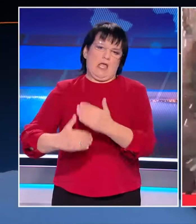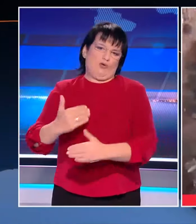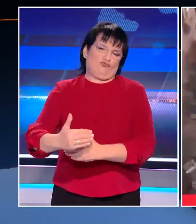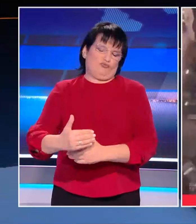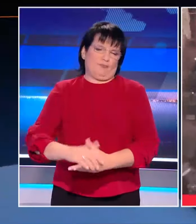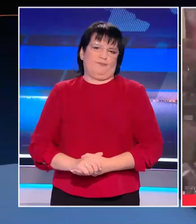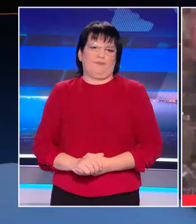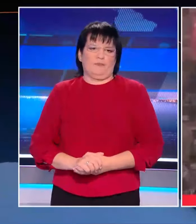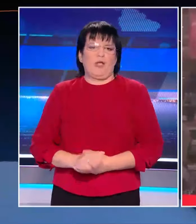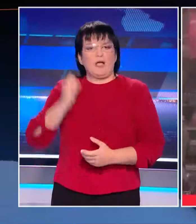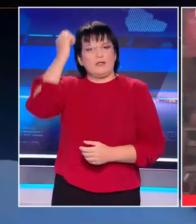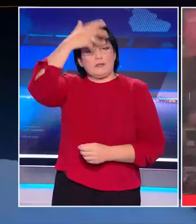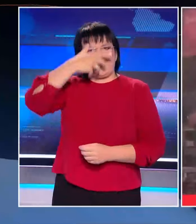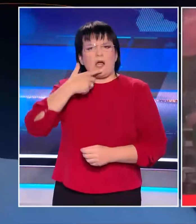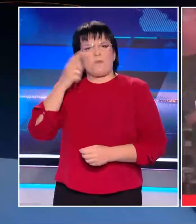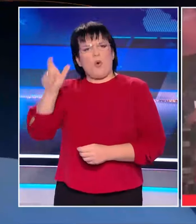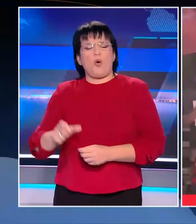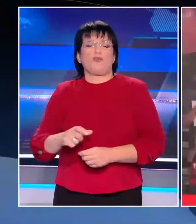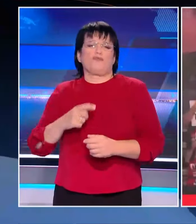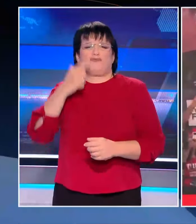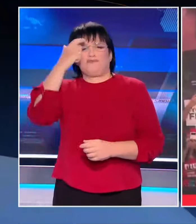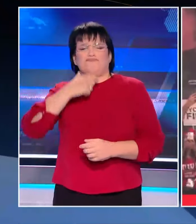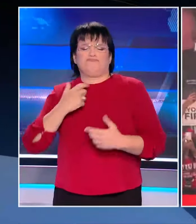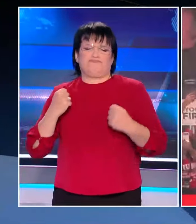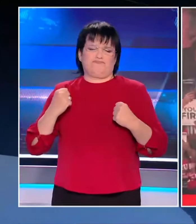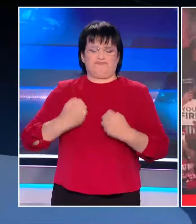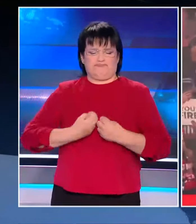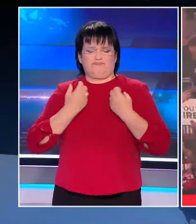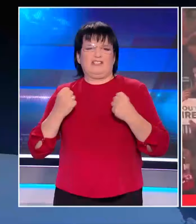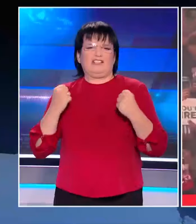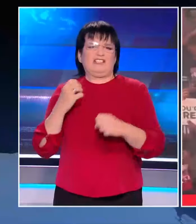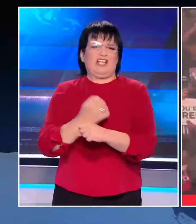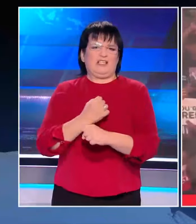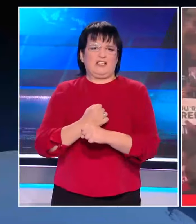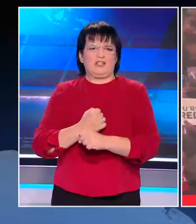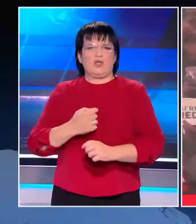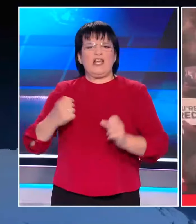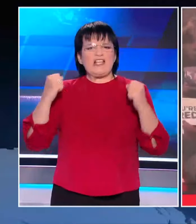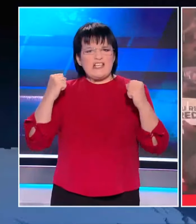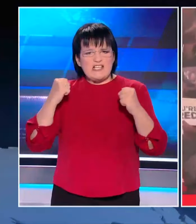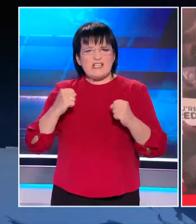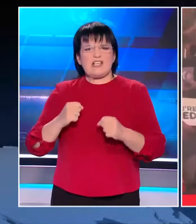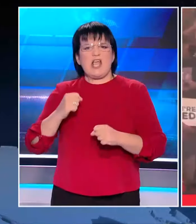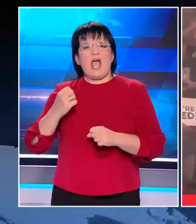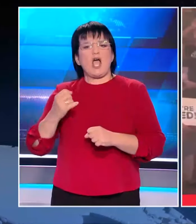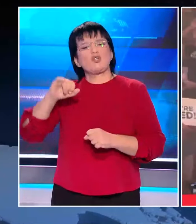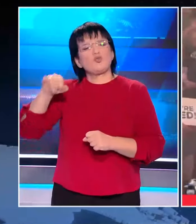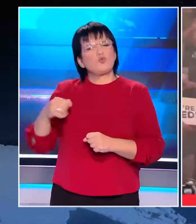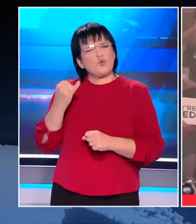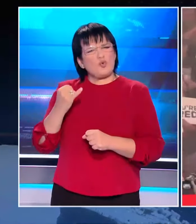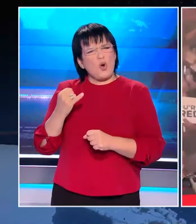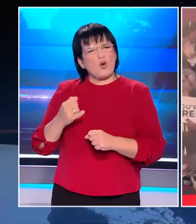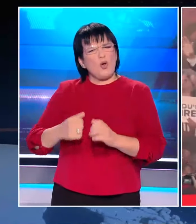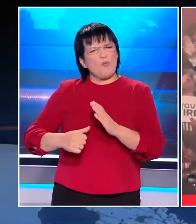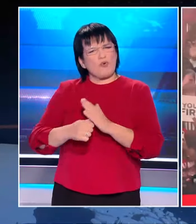Την ίδια ώρα, ο Ντόλαντ Τραμπ, συμπεριφερόμενος ήδη ως νικητής των εκλογών, υποσχέθηκε ότι θα δώσει μεγάλο ρόλο στην υγεία στον Ρόμπερτ Κέννεντι Τζούνιορ. Αν υψιό του πρώην